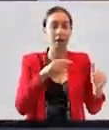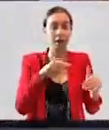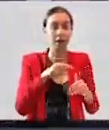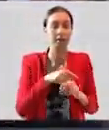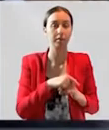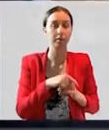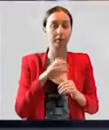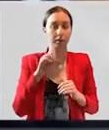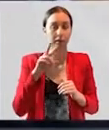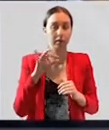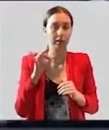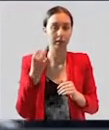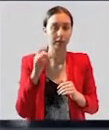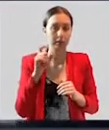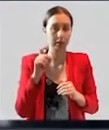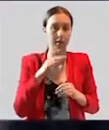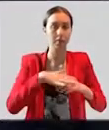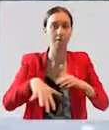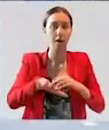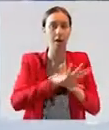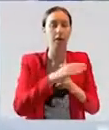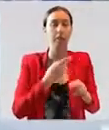-летия Великой Французской революции.